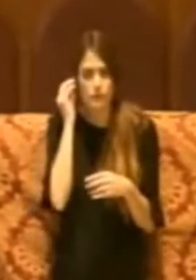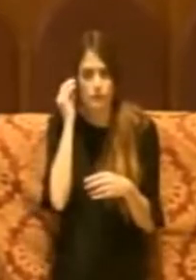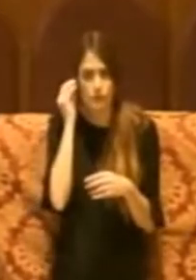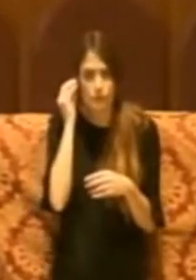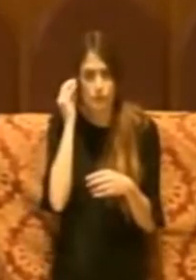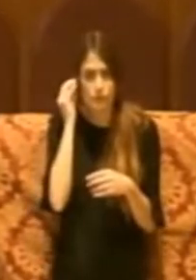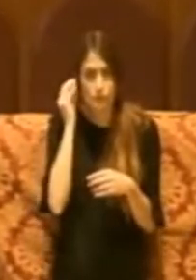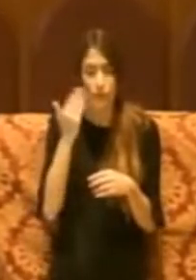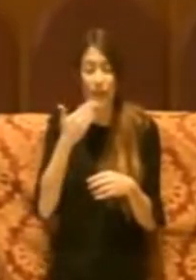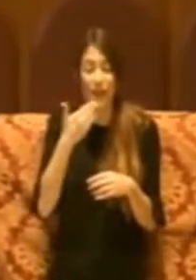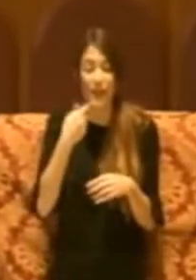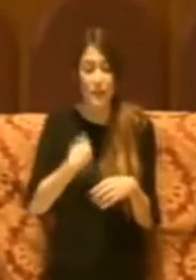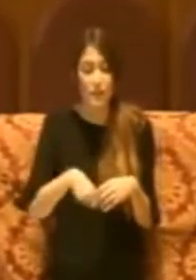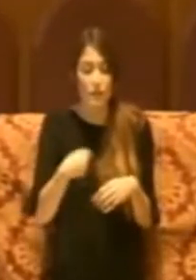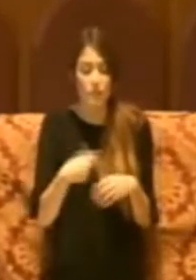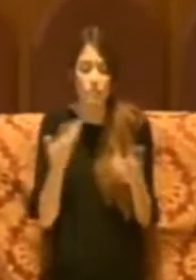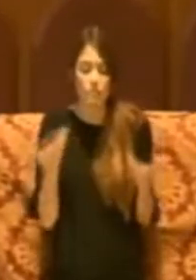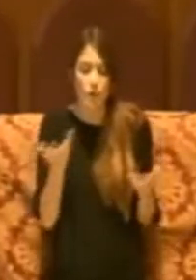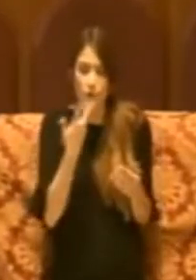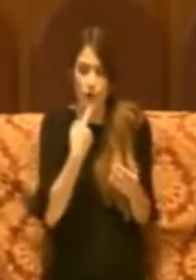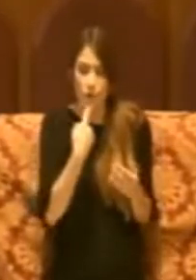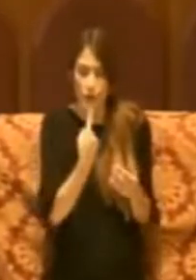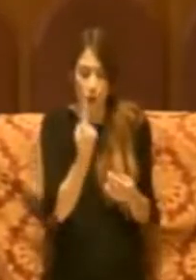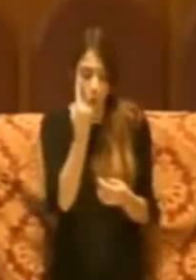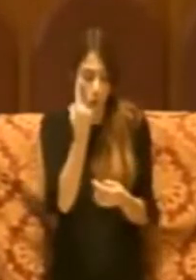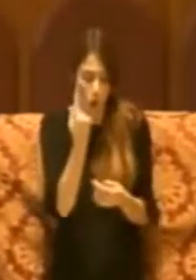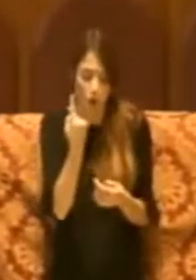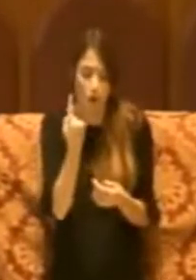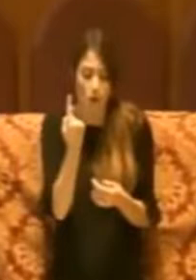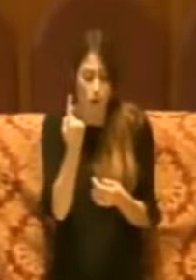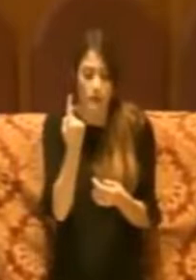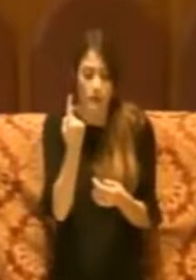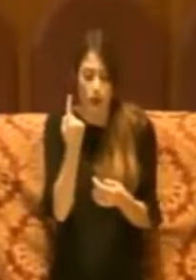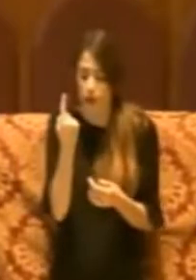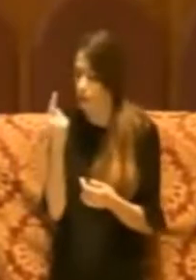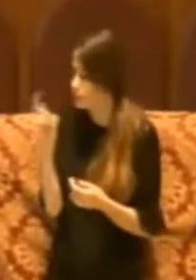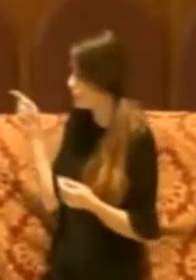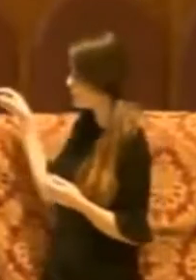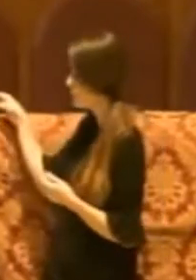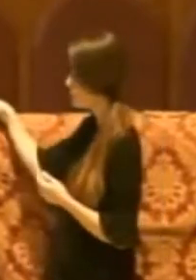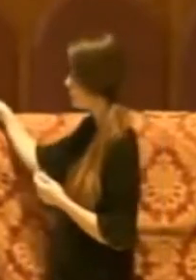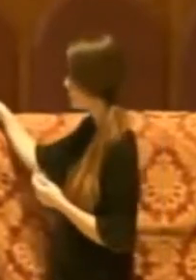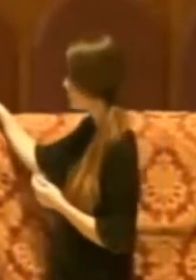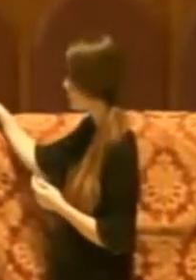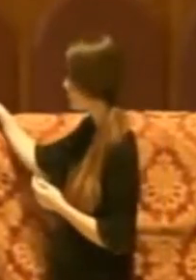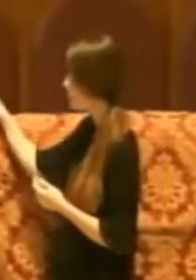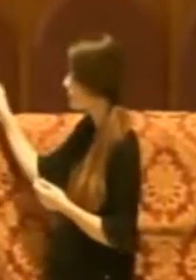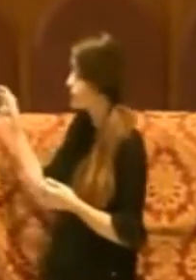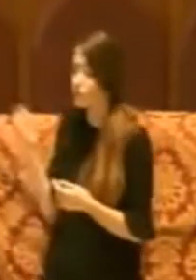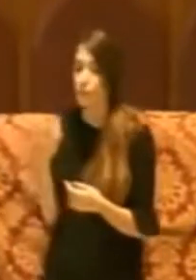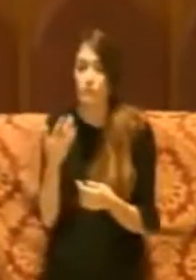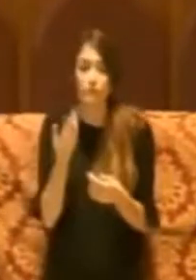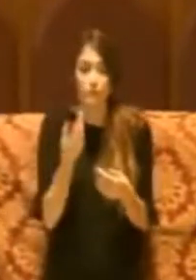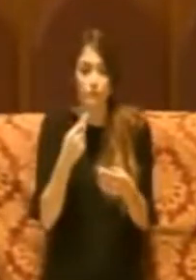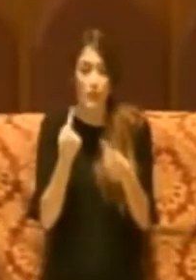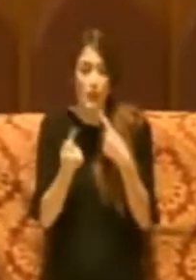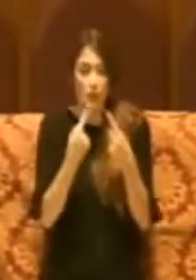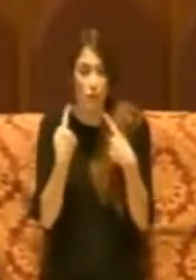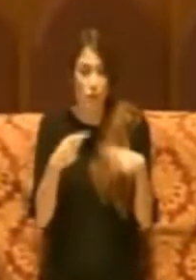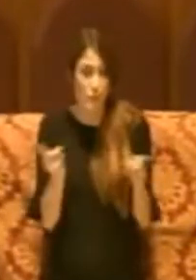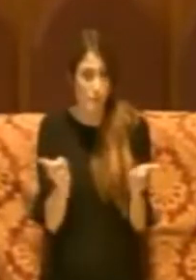Grazie Presidente. Volevo dire una prima cosa iniziando questo breve discorso.